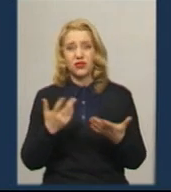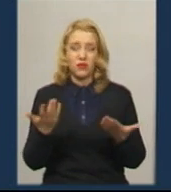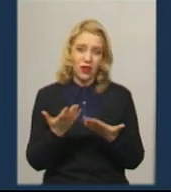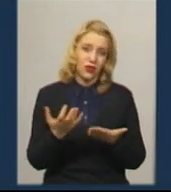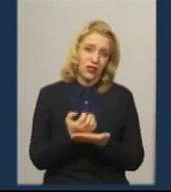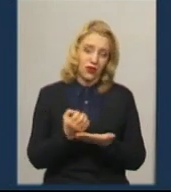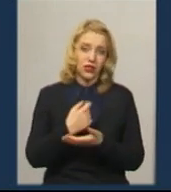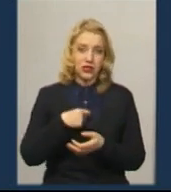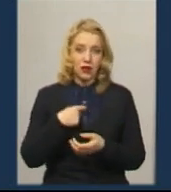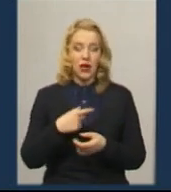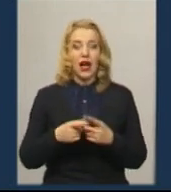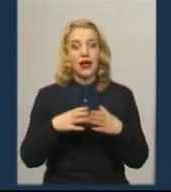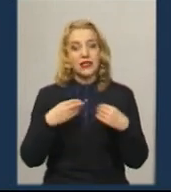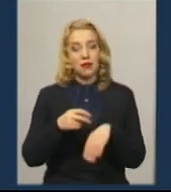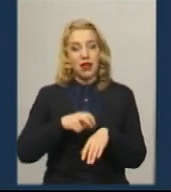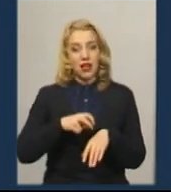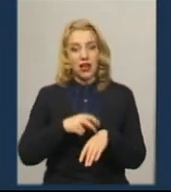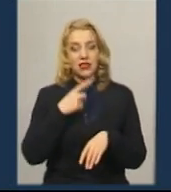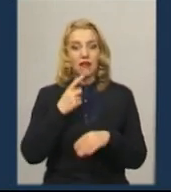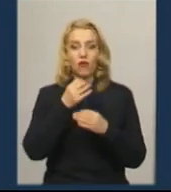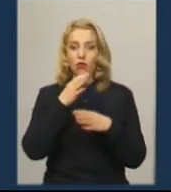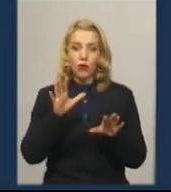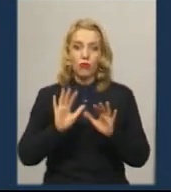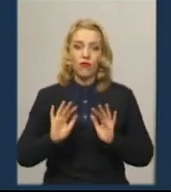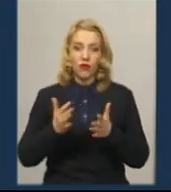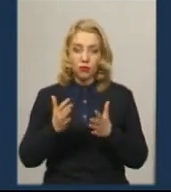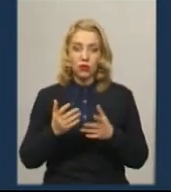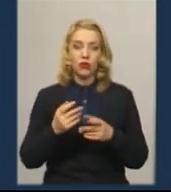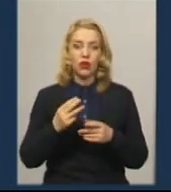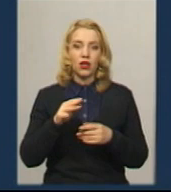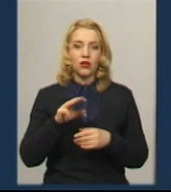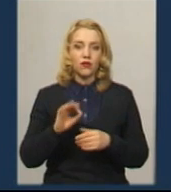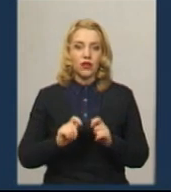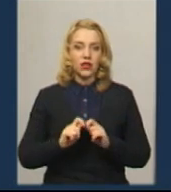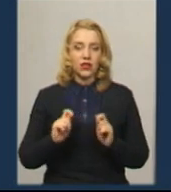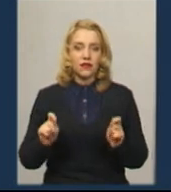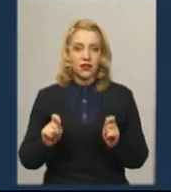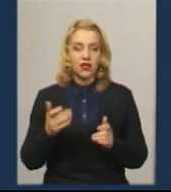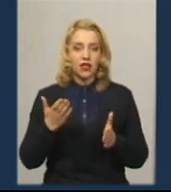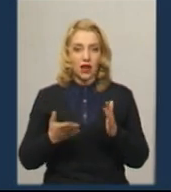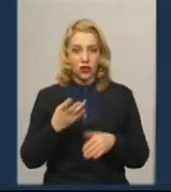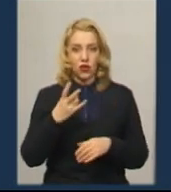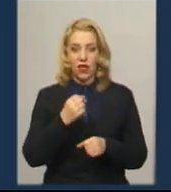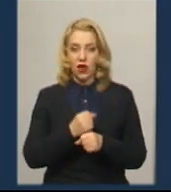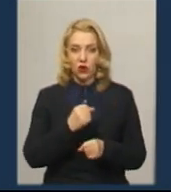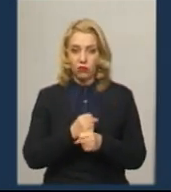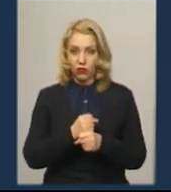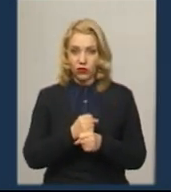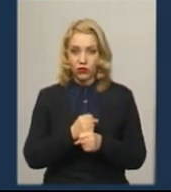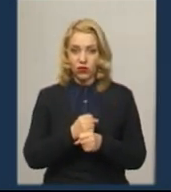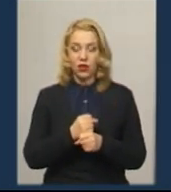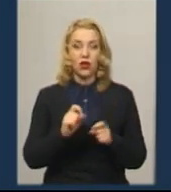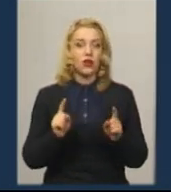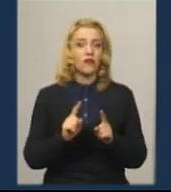себе. Сімейний лікар сказав, що в будь-якому випадку, то відкривається, якщо на роботі щось будуть казати, відкривається